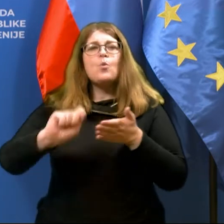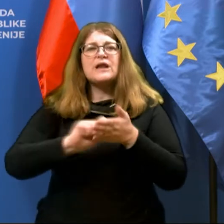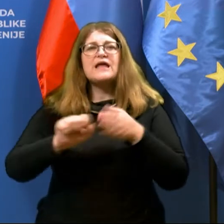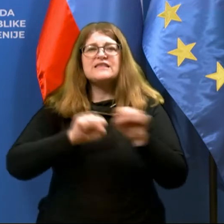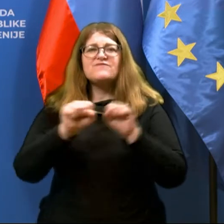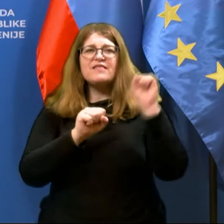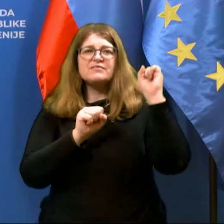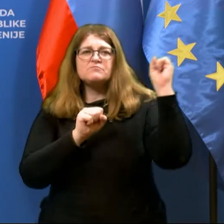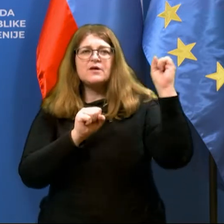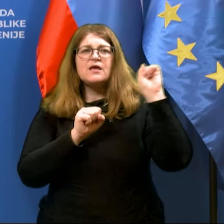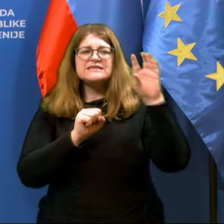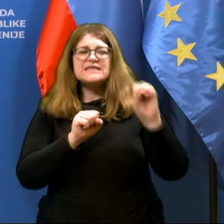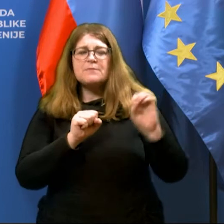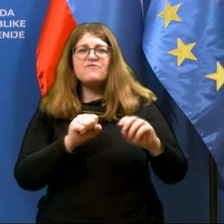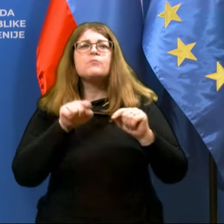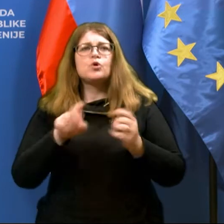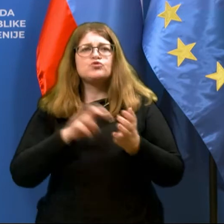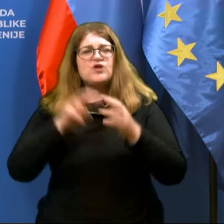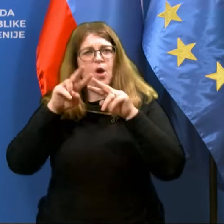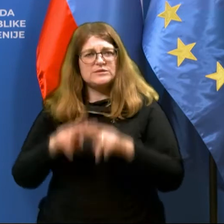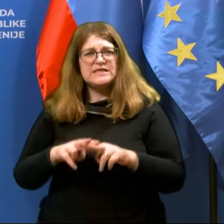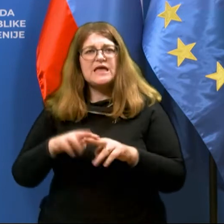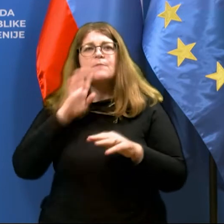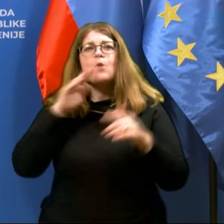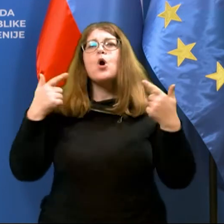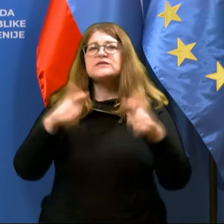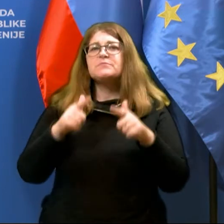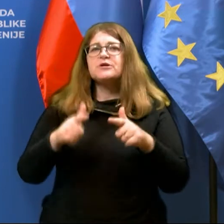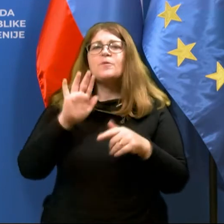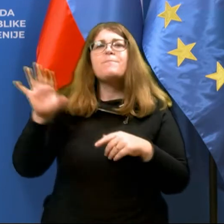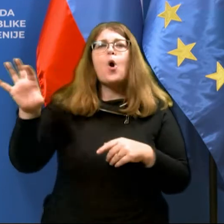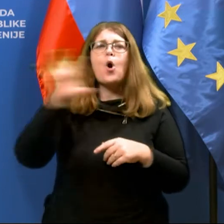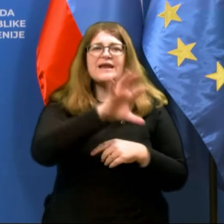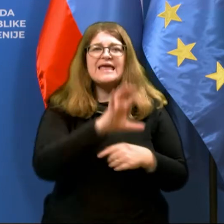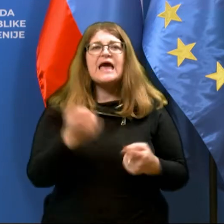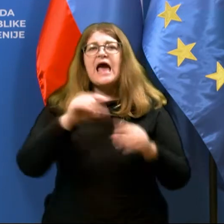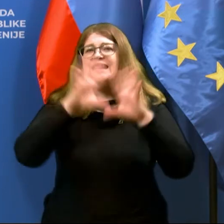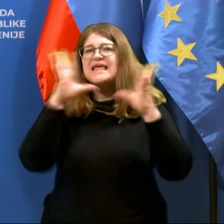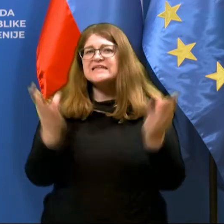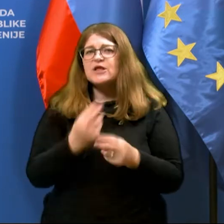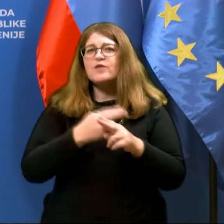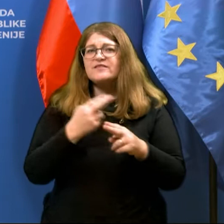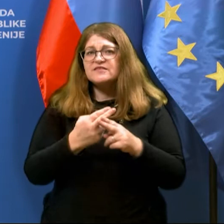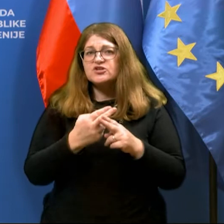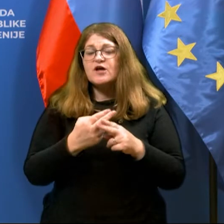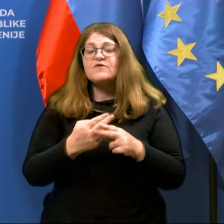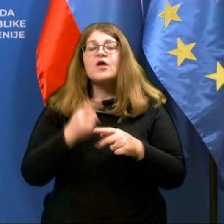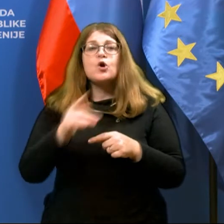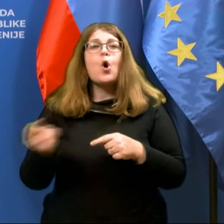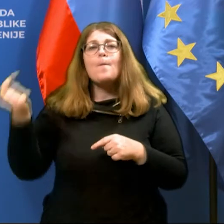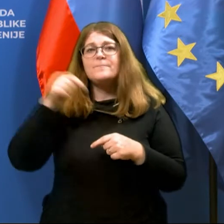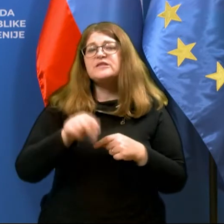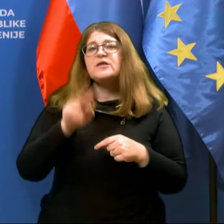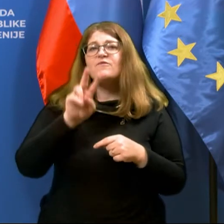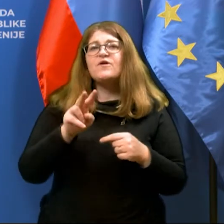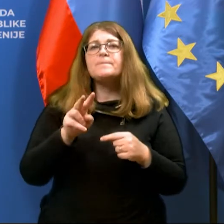ostaja v veljavi in bo spraščena, bodi si po regijah, bodi si v celotni državi, tako kot smo napovedali, ko pridemo v